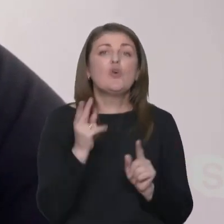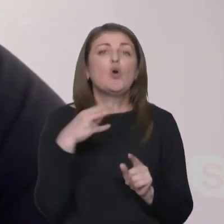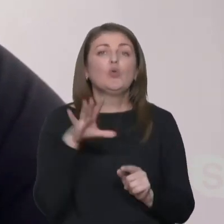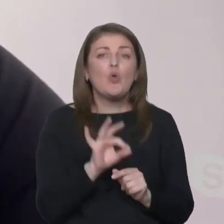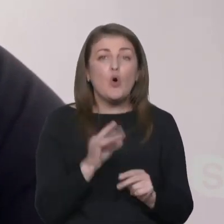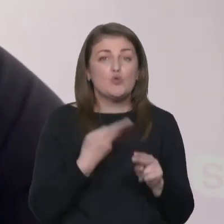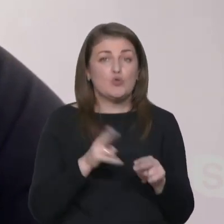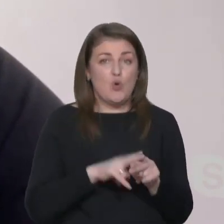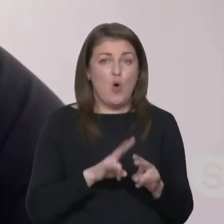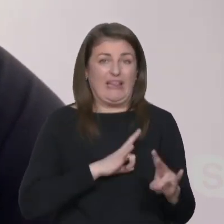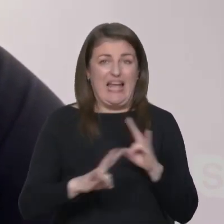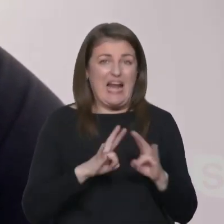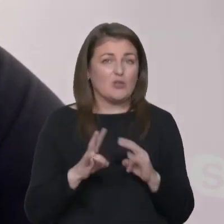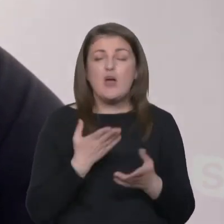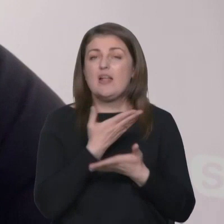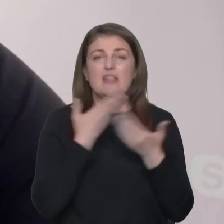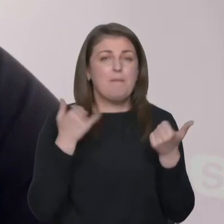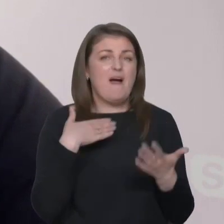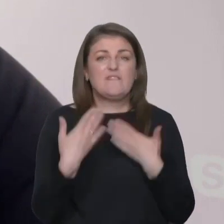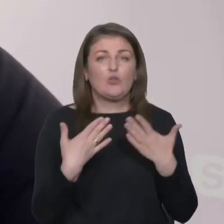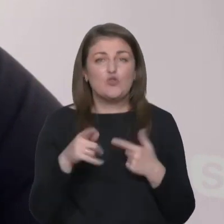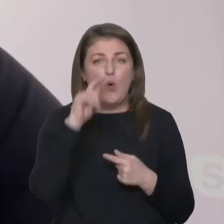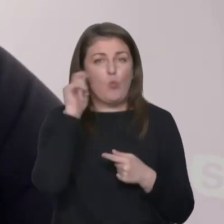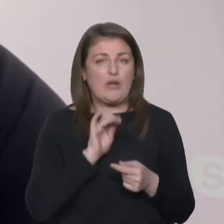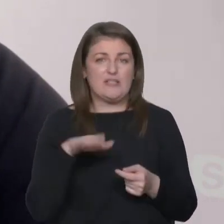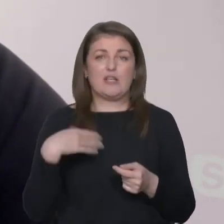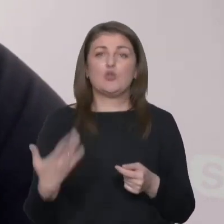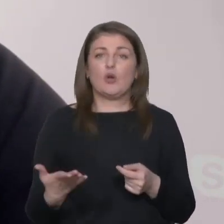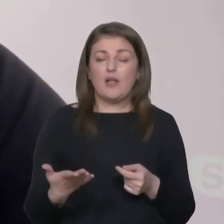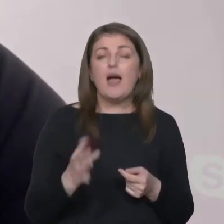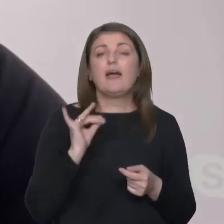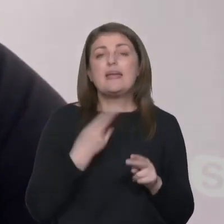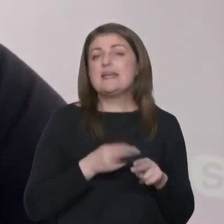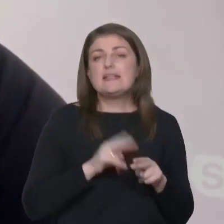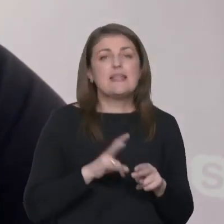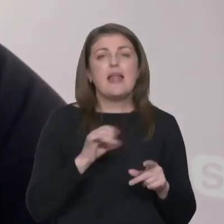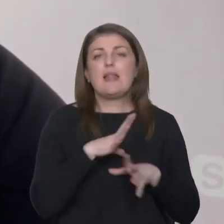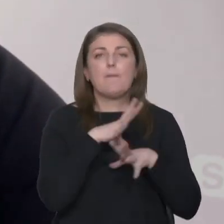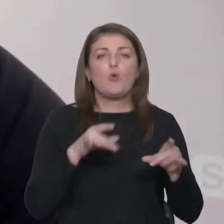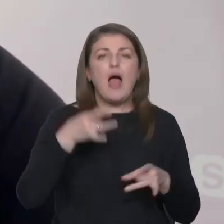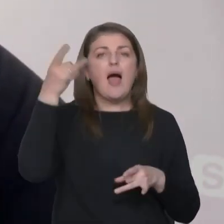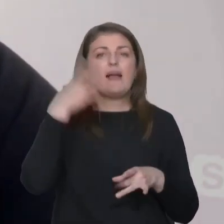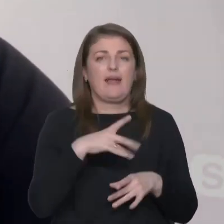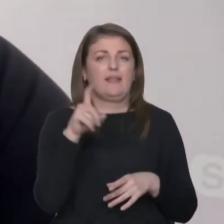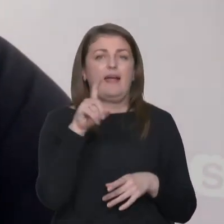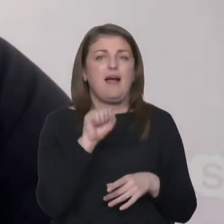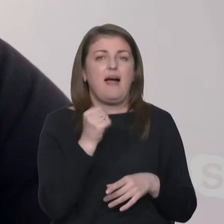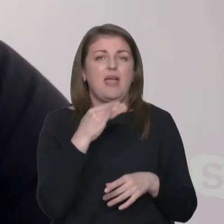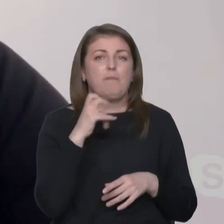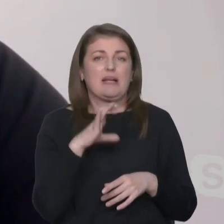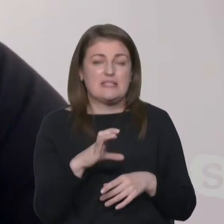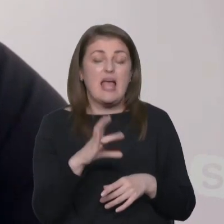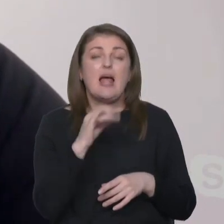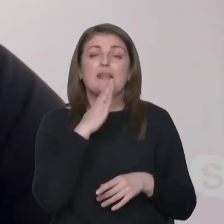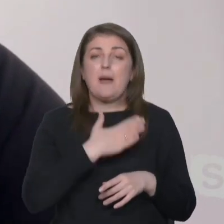цього теракту немає відношення українська сторона, і це не була ракета «Хаймарс». На мій